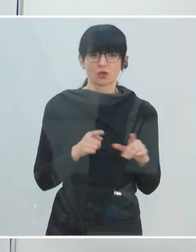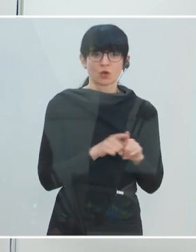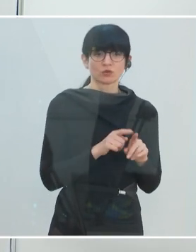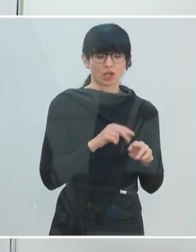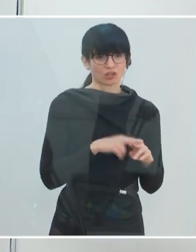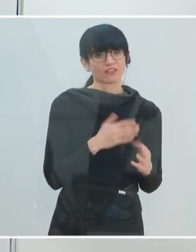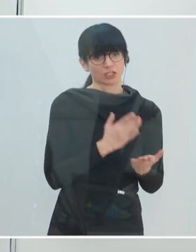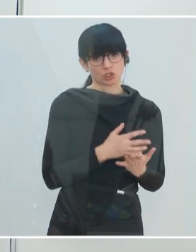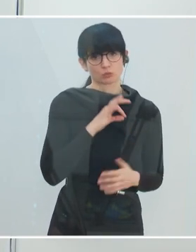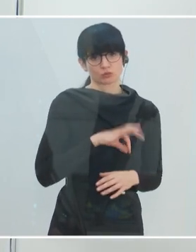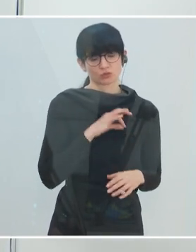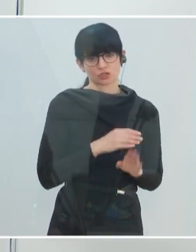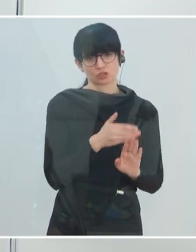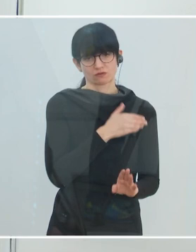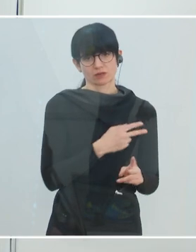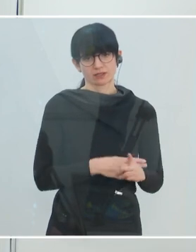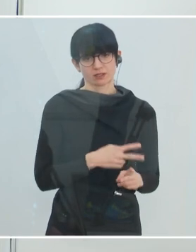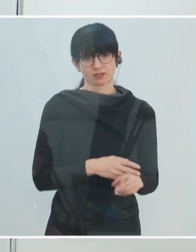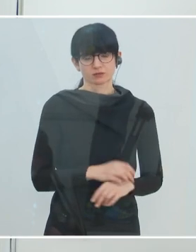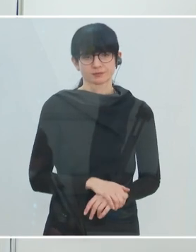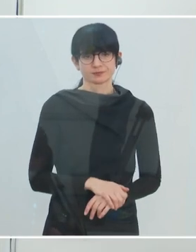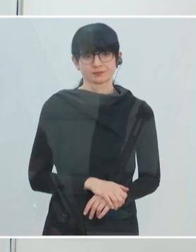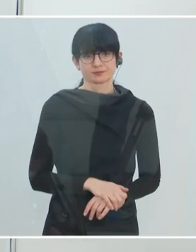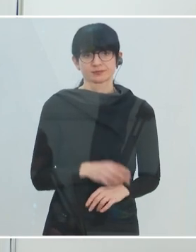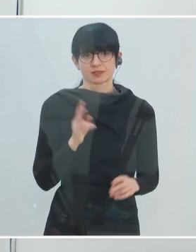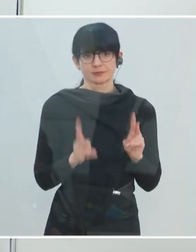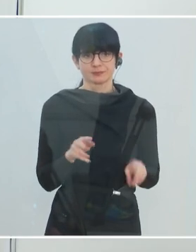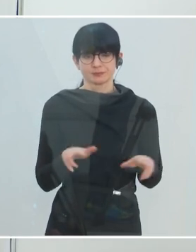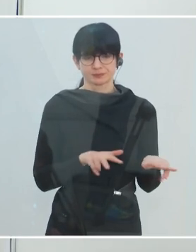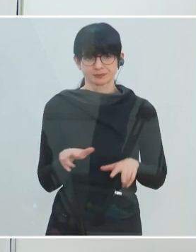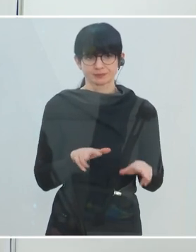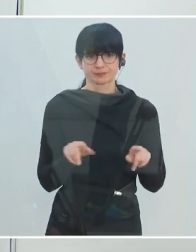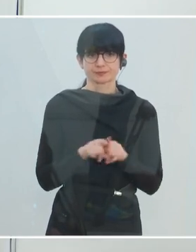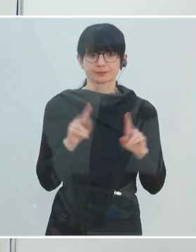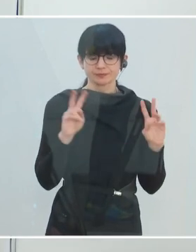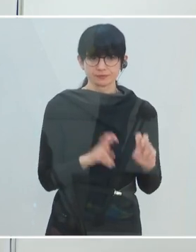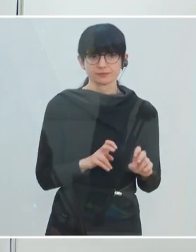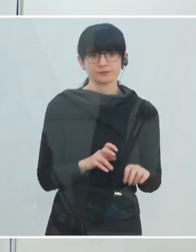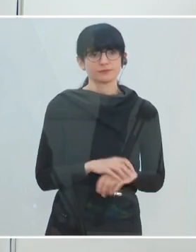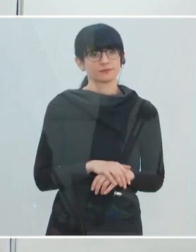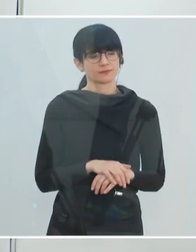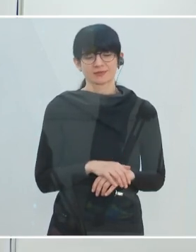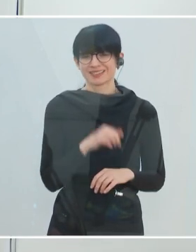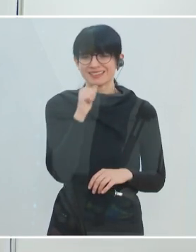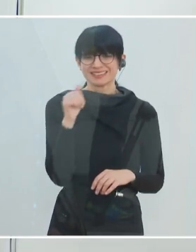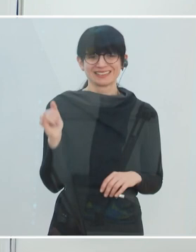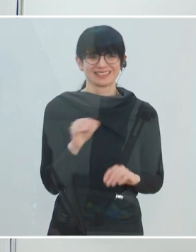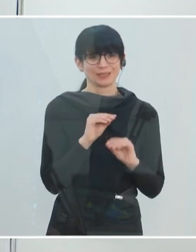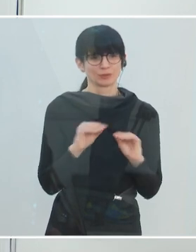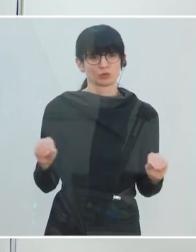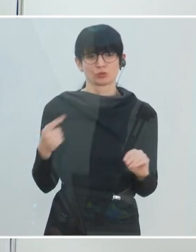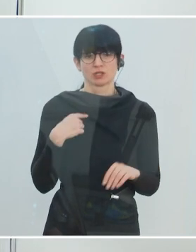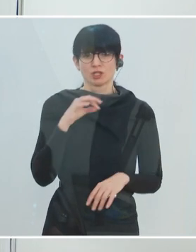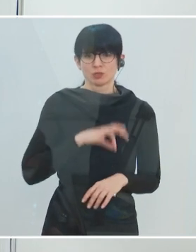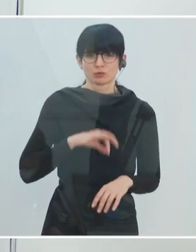Vorerkrankungen. Wichtig dabei ist aber, und das ist ganz wichtig im Katastrophenmanagement, aber auch in der Katastrophenforschung, dass man nicht immer nur auf die